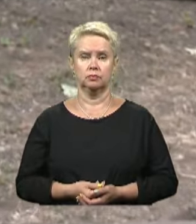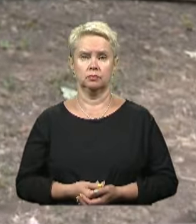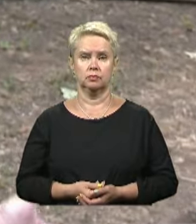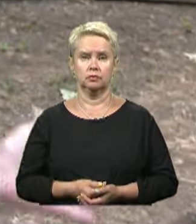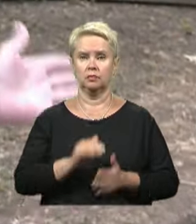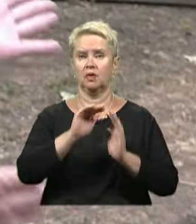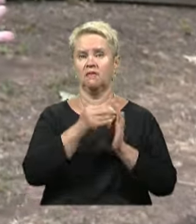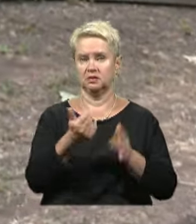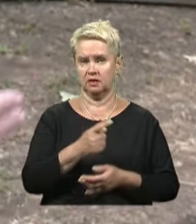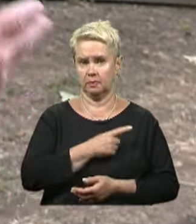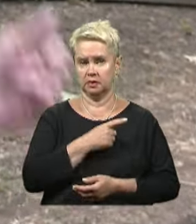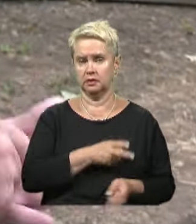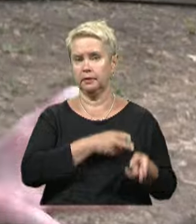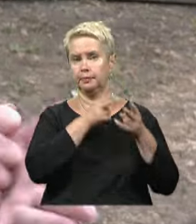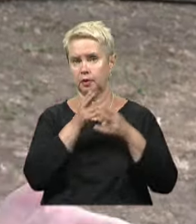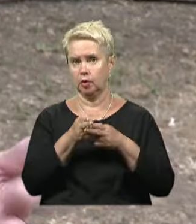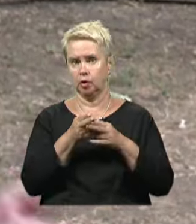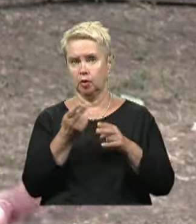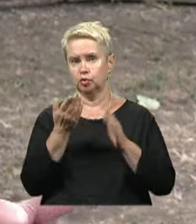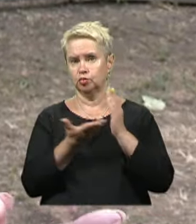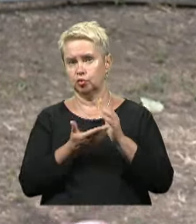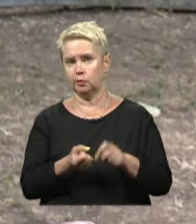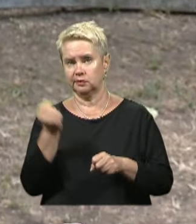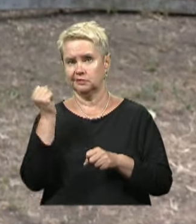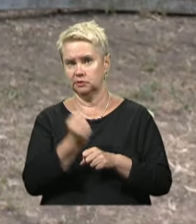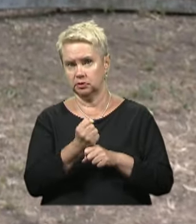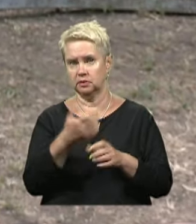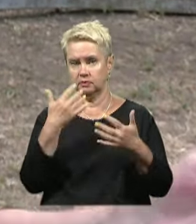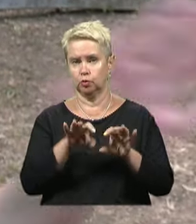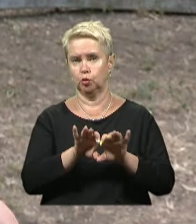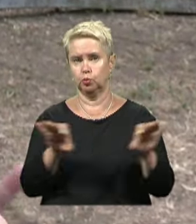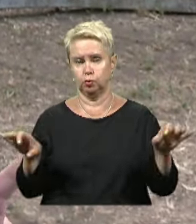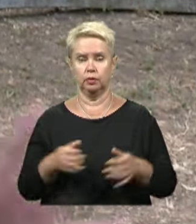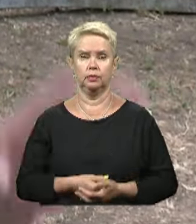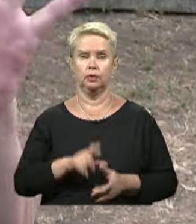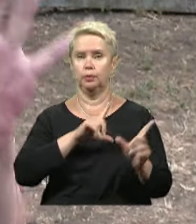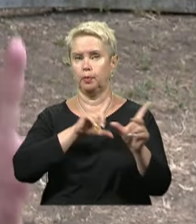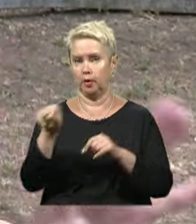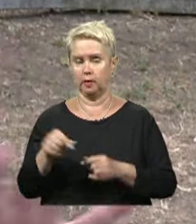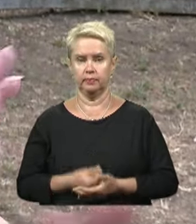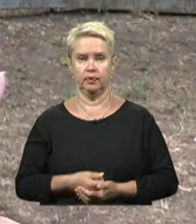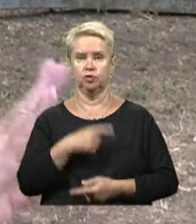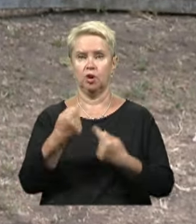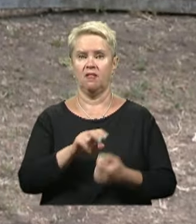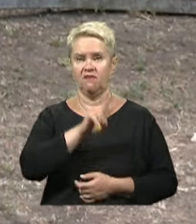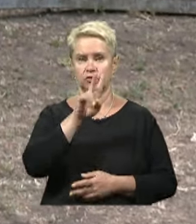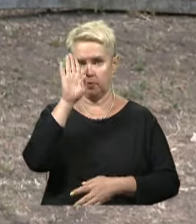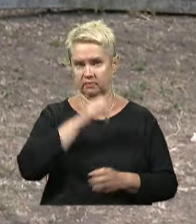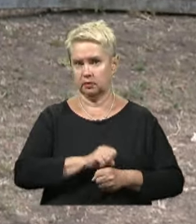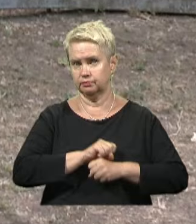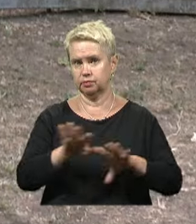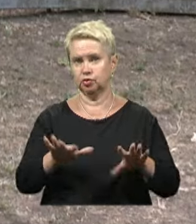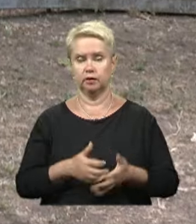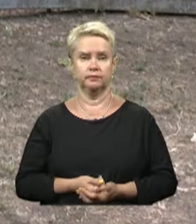Визови мастеров приїхали. Чопіки набили в трубу, поїхали. Через два часи п'ять вода